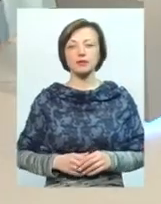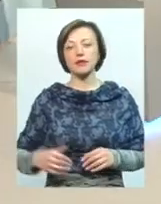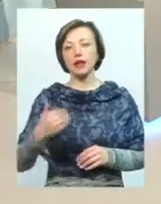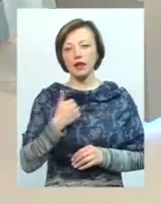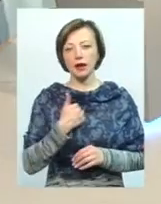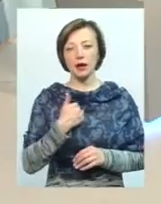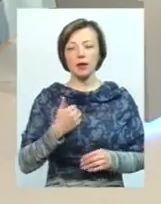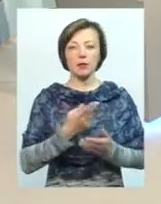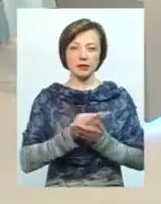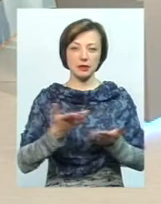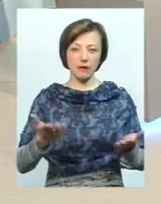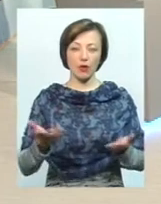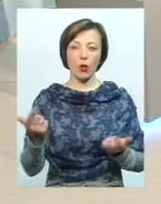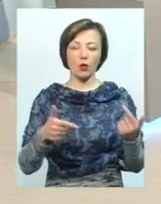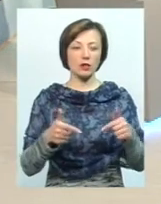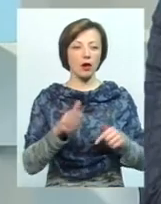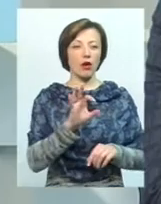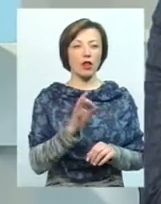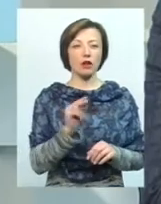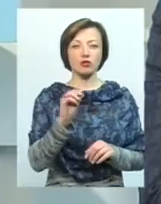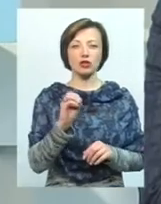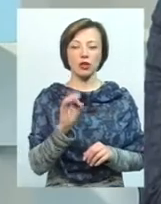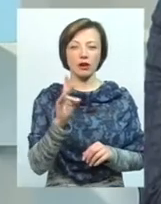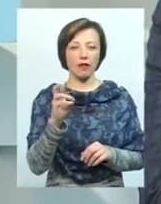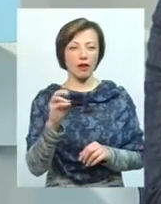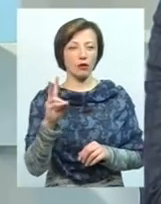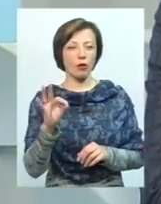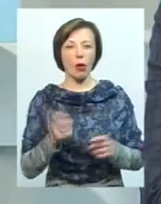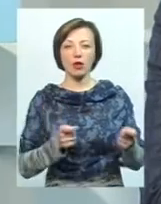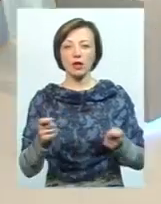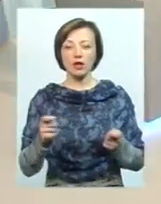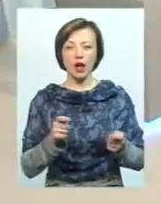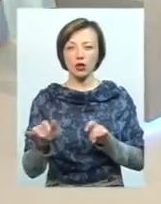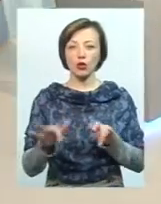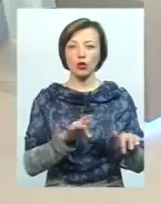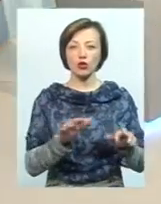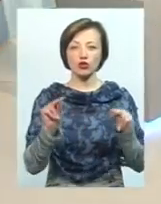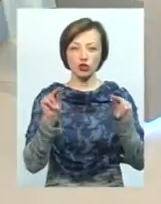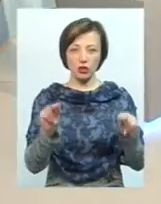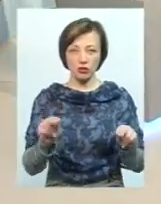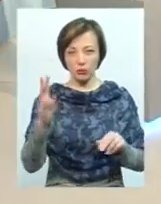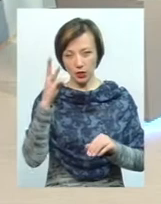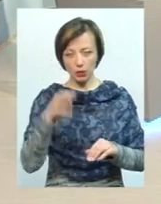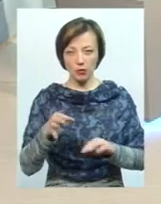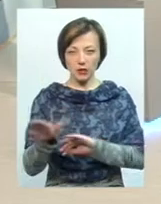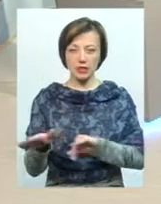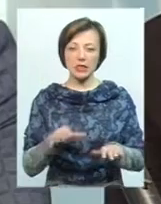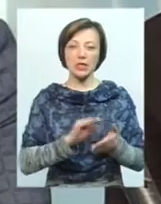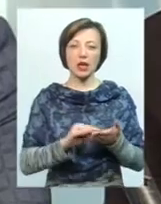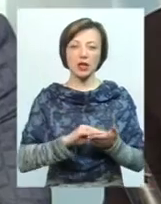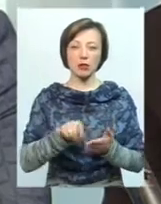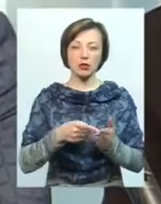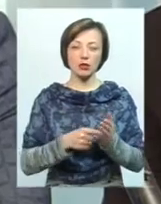гостей в студії. Це Олег Чеменка, координатор руху «Чесно» в Хмельницькій області, Михайло Кривак, секретар Хмельницької міської ради, і